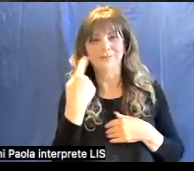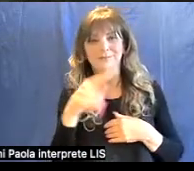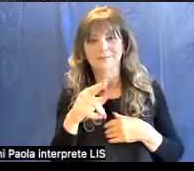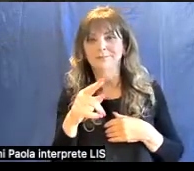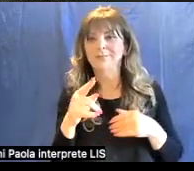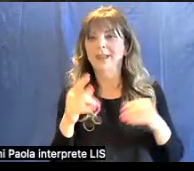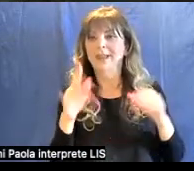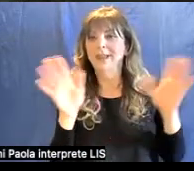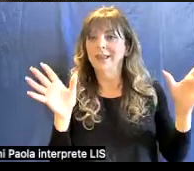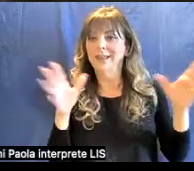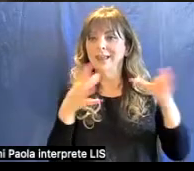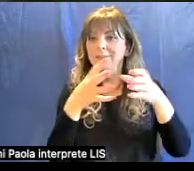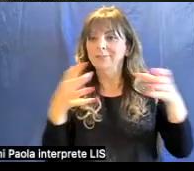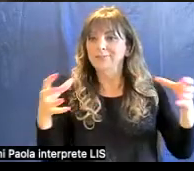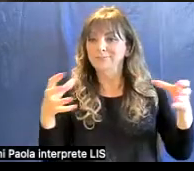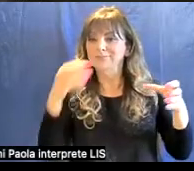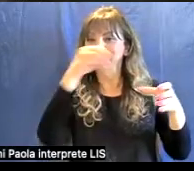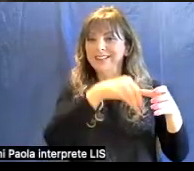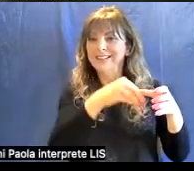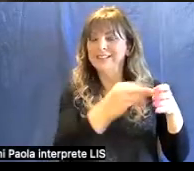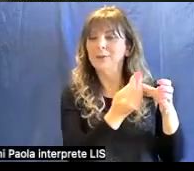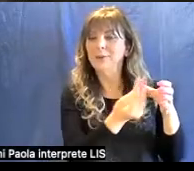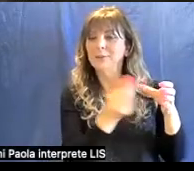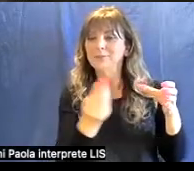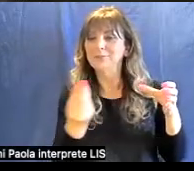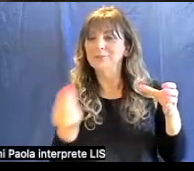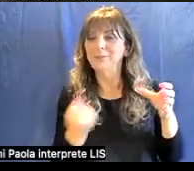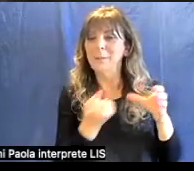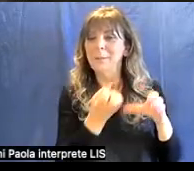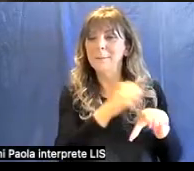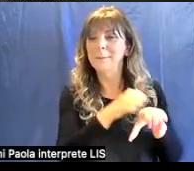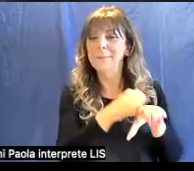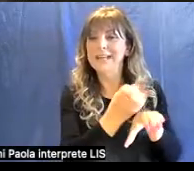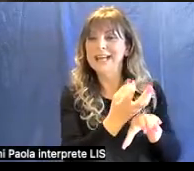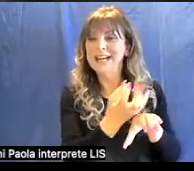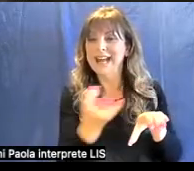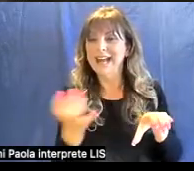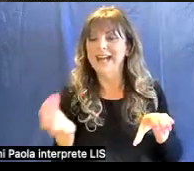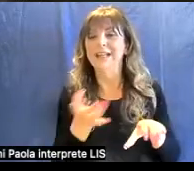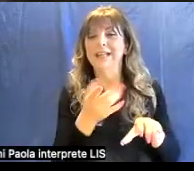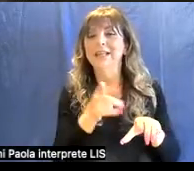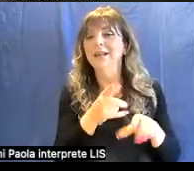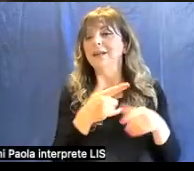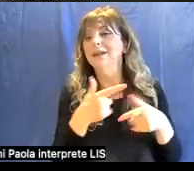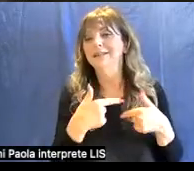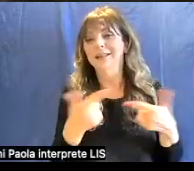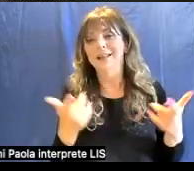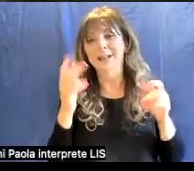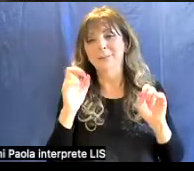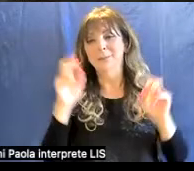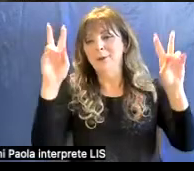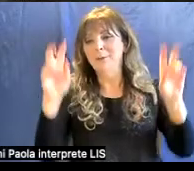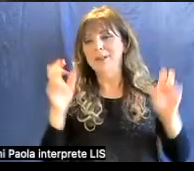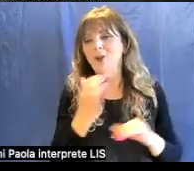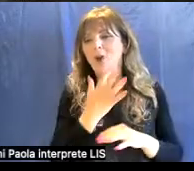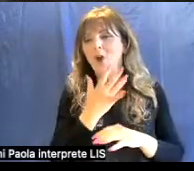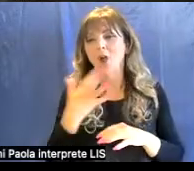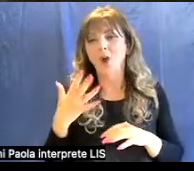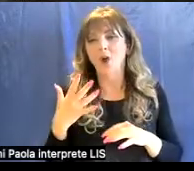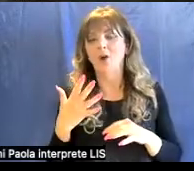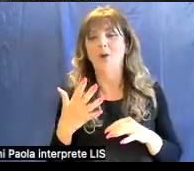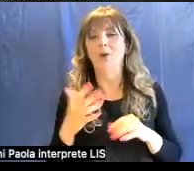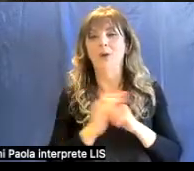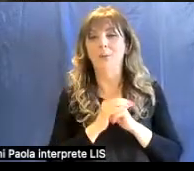vetrina dedicata al colore dei minerali del